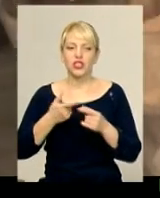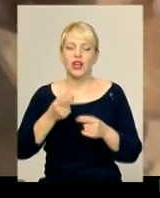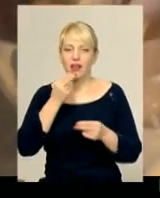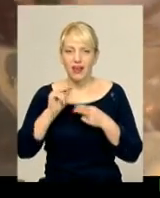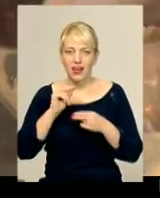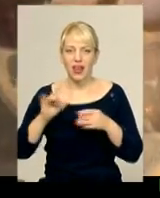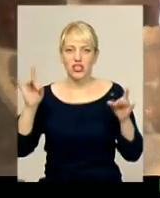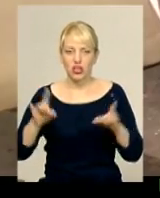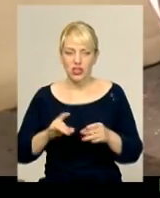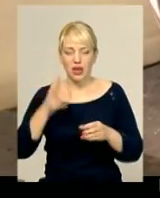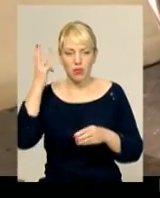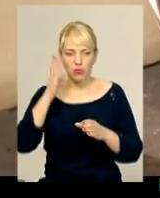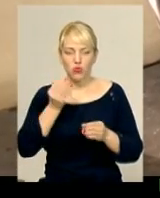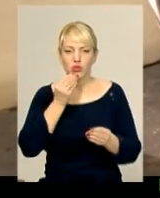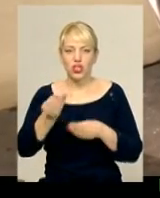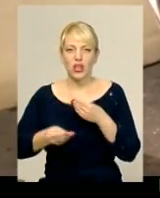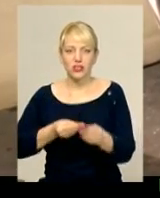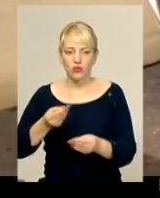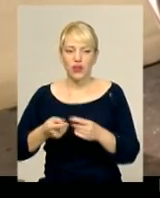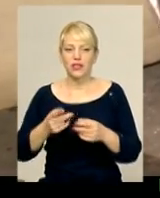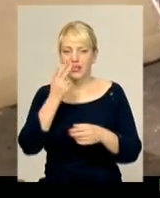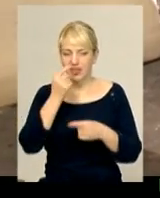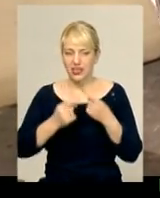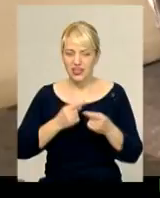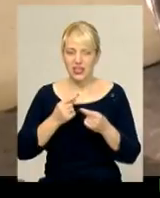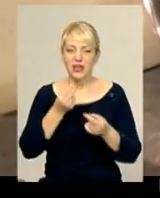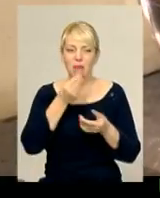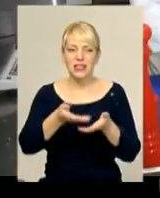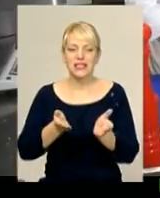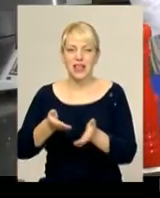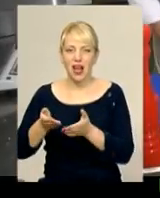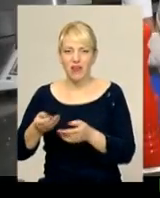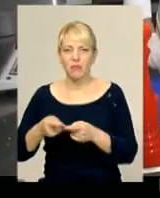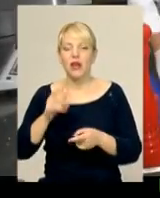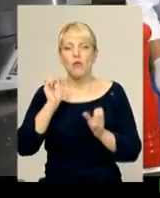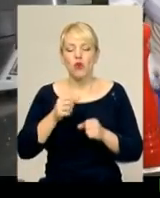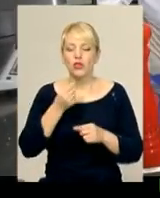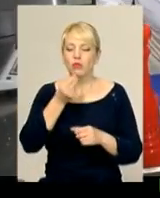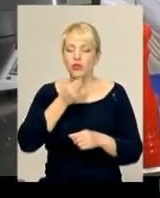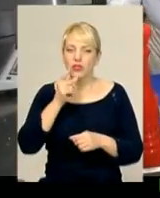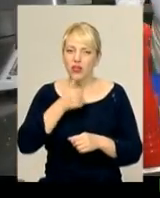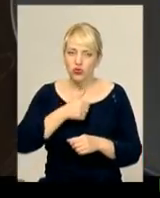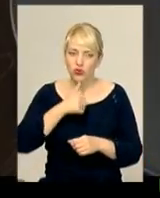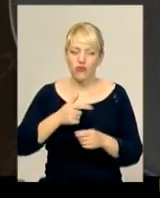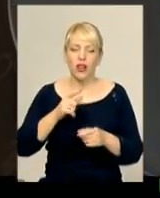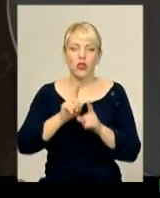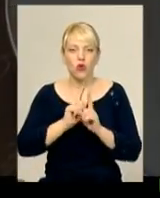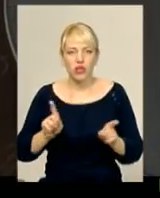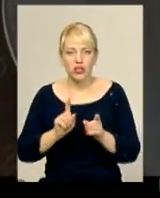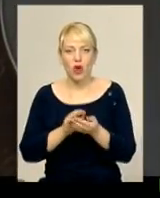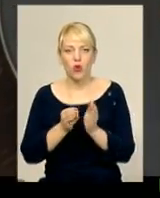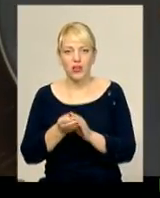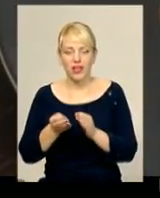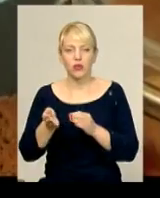ресторації Хмельницького частуватимуть краян традиційними стравами поділля. Зокрема, можна буде скуштувати оригінальну рибну котлету «Смотрич»,